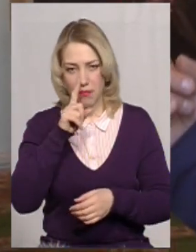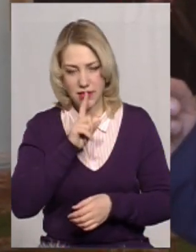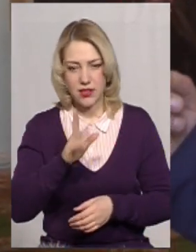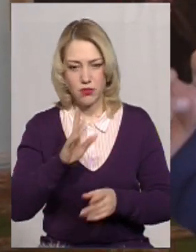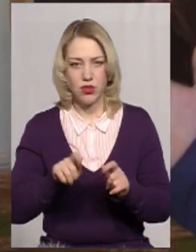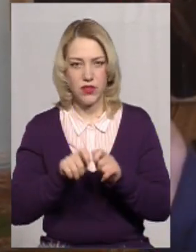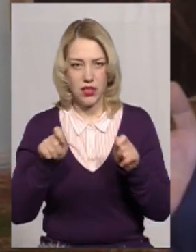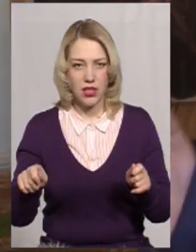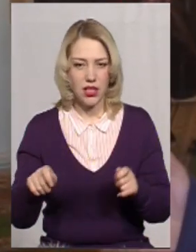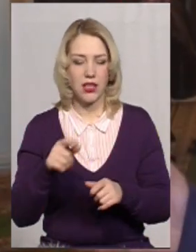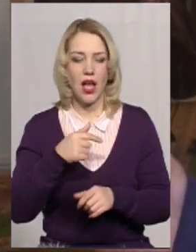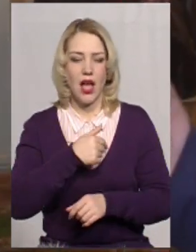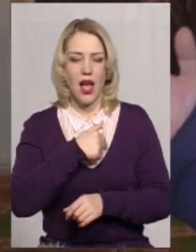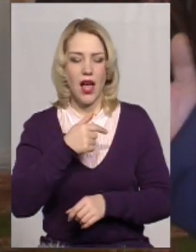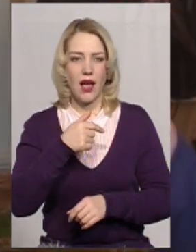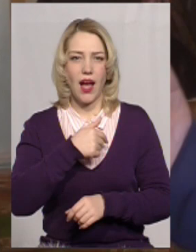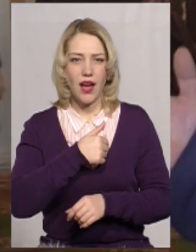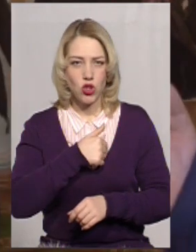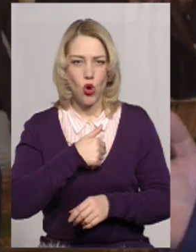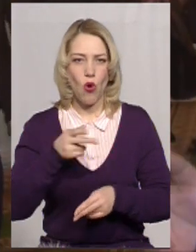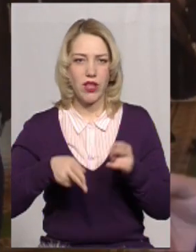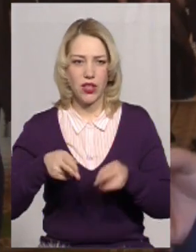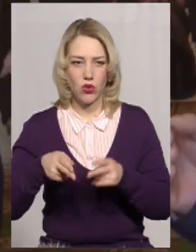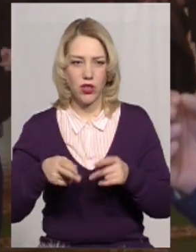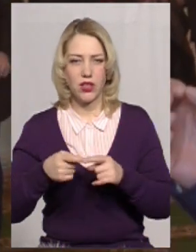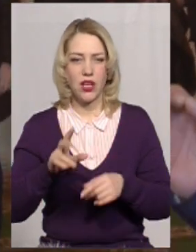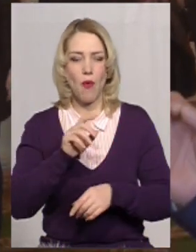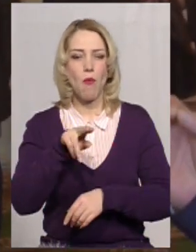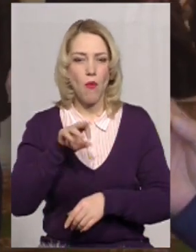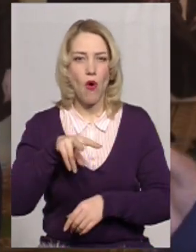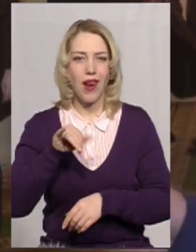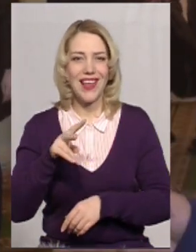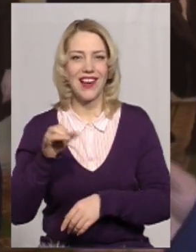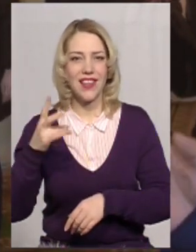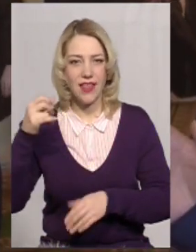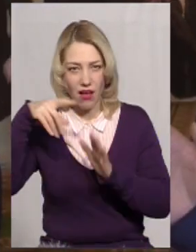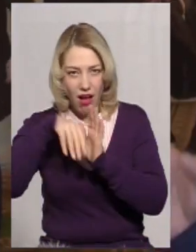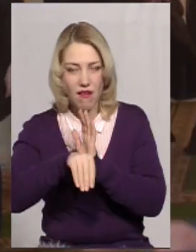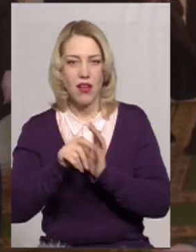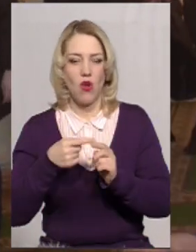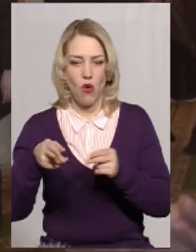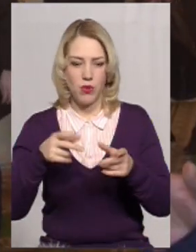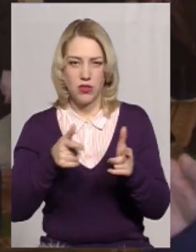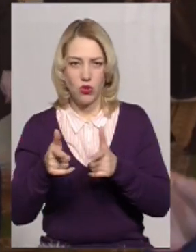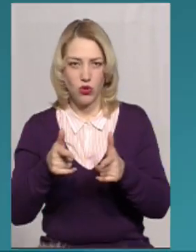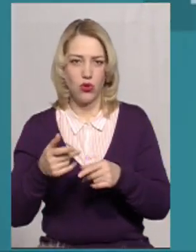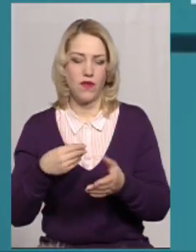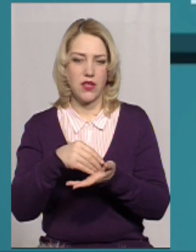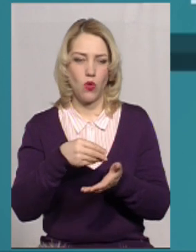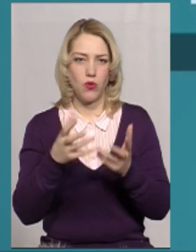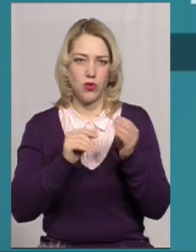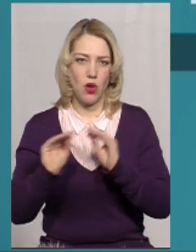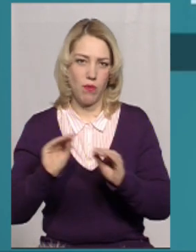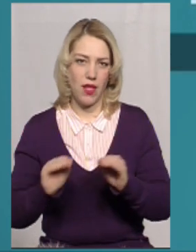в бувшому лечці на Лупрі або поліклініці. Операційні вже майже готові, закуповуються обладнання.